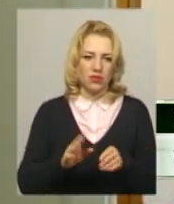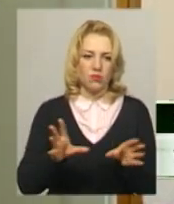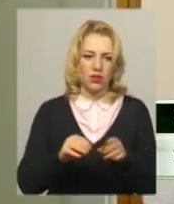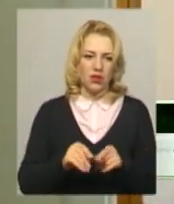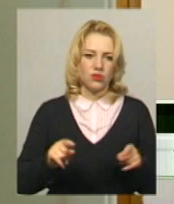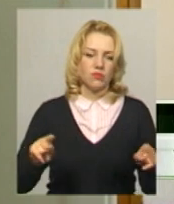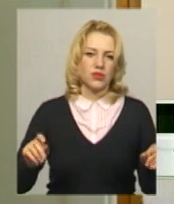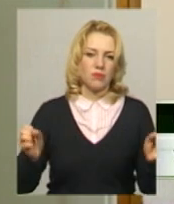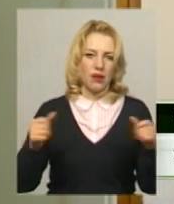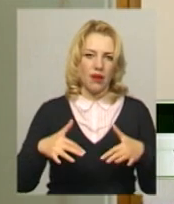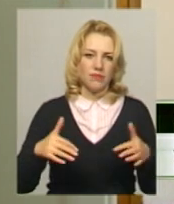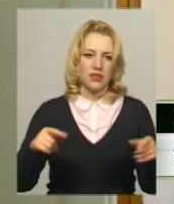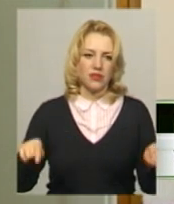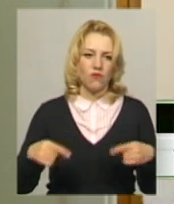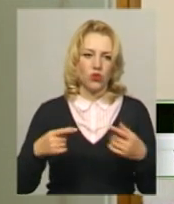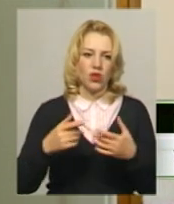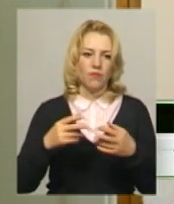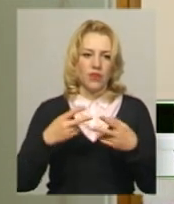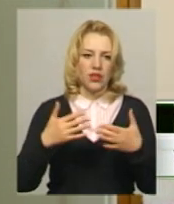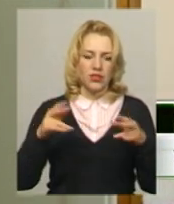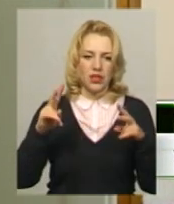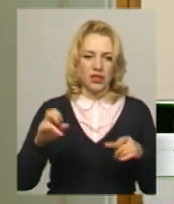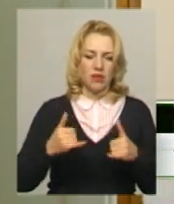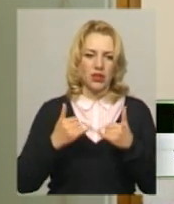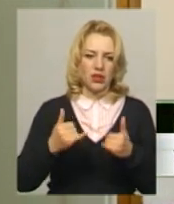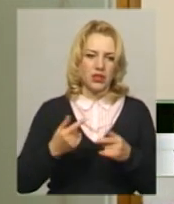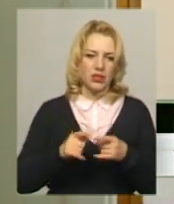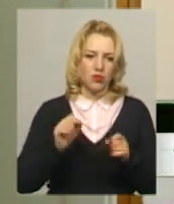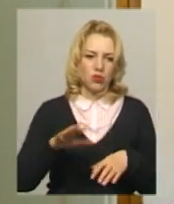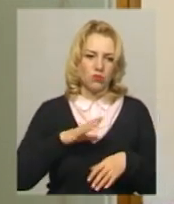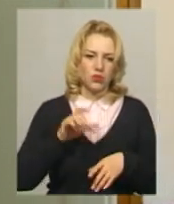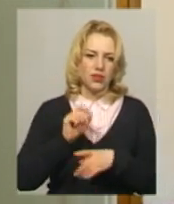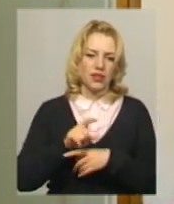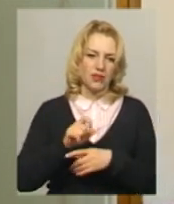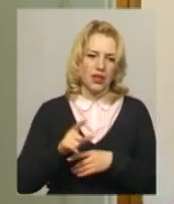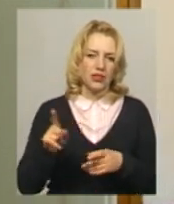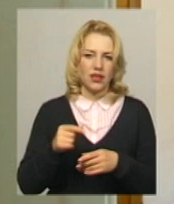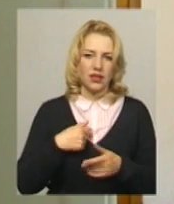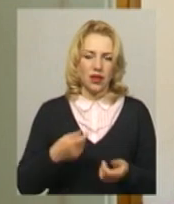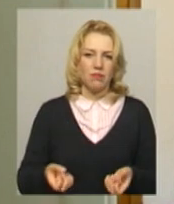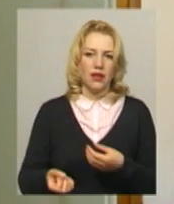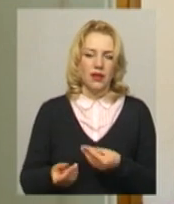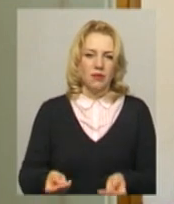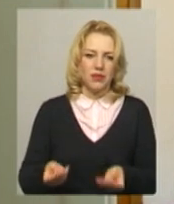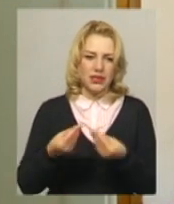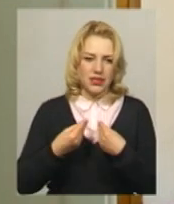вгорюємо різні теми для обговорення. Це можуть бути якісь завдання, які нам присилають,